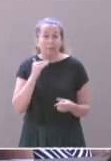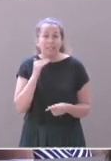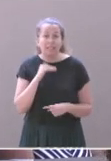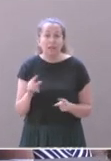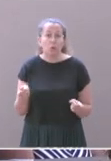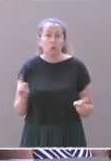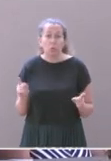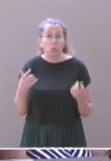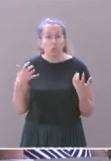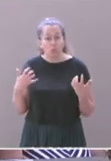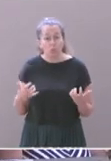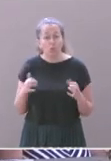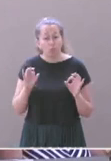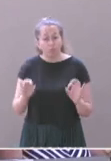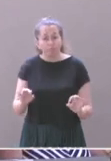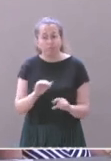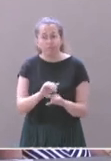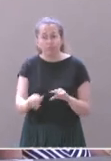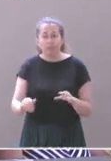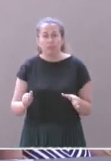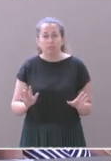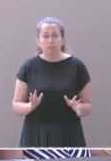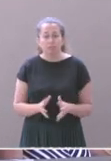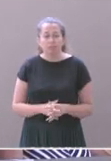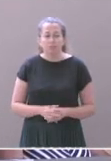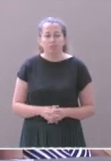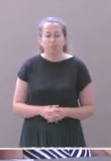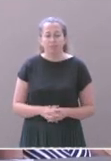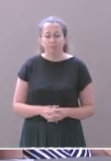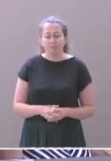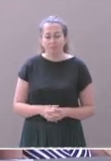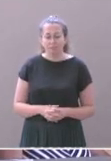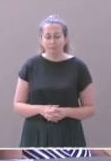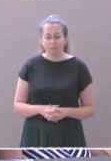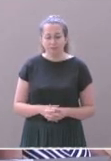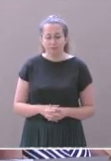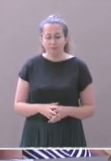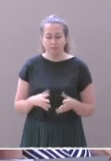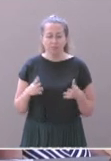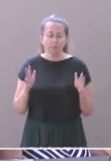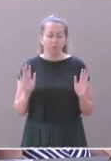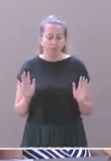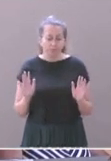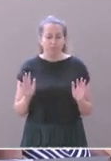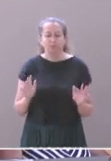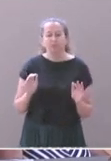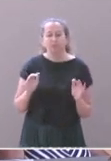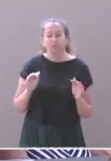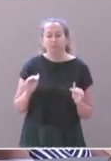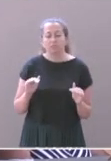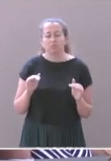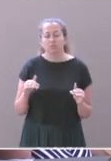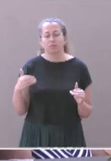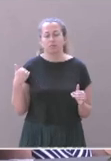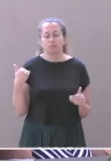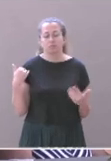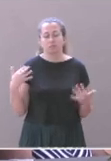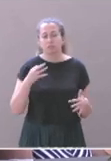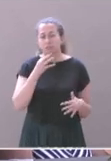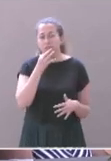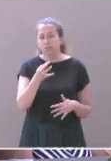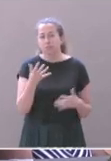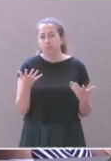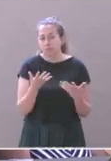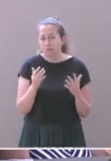que cela se fasse de manière correcte. A partir de là, l'évitement et la réduction ayant été largement fies, comme je viens de le dire, il faut